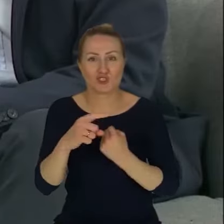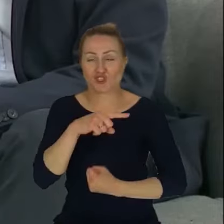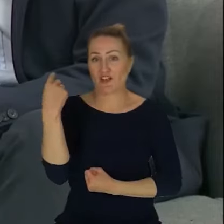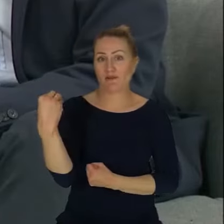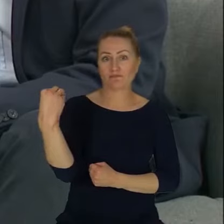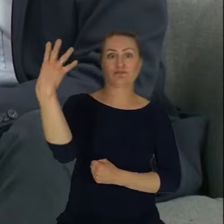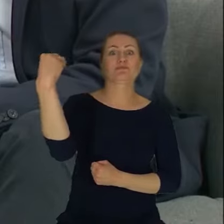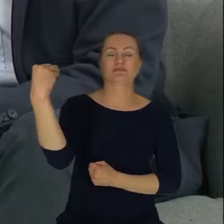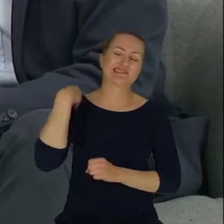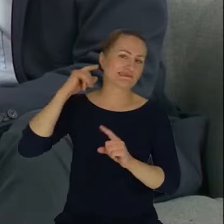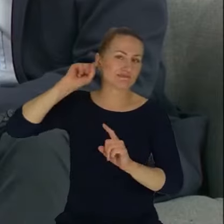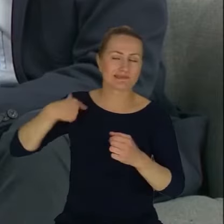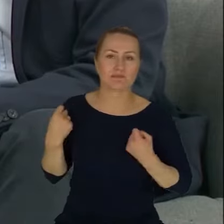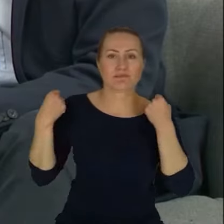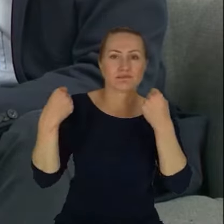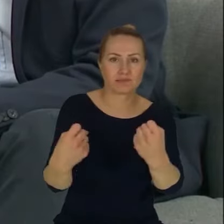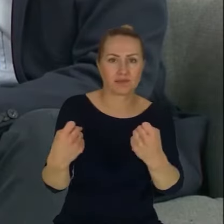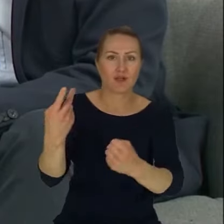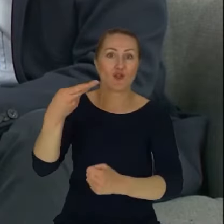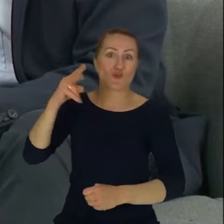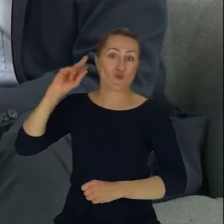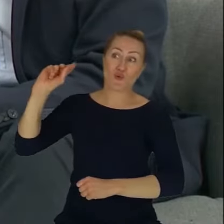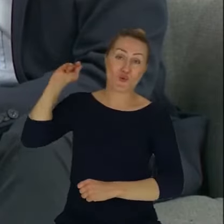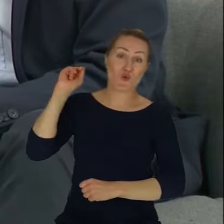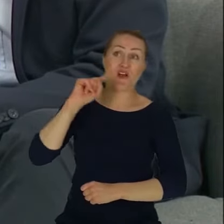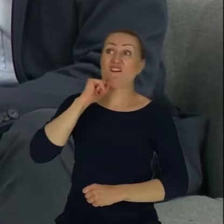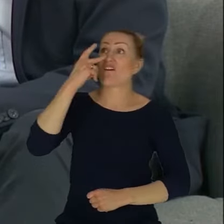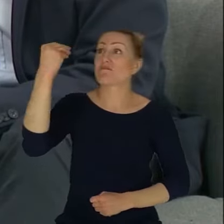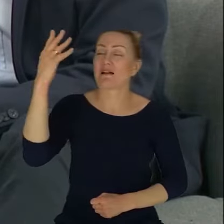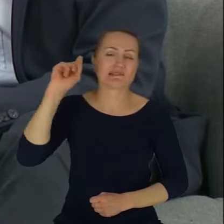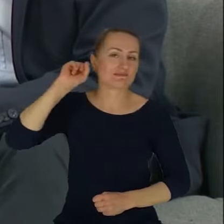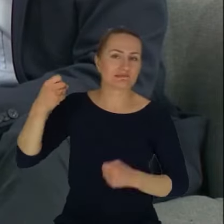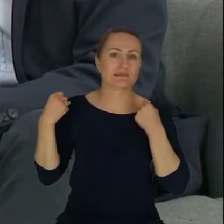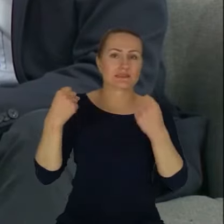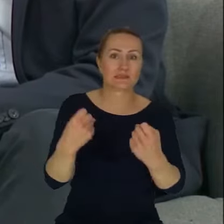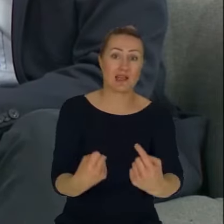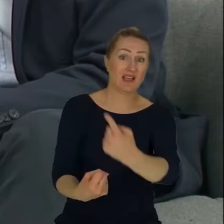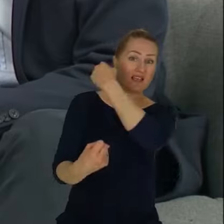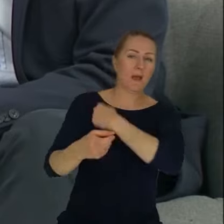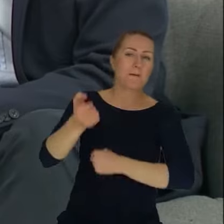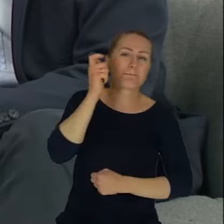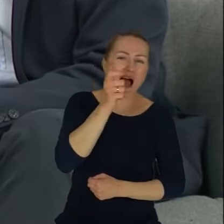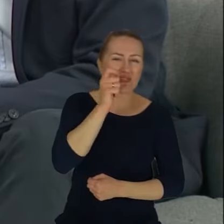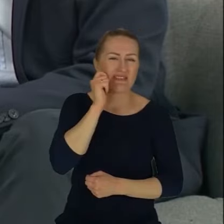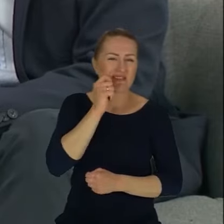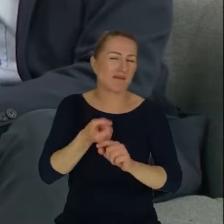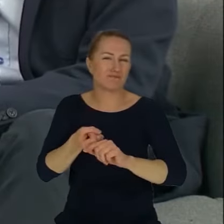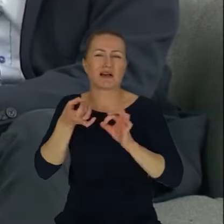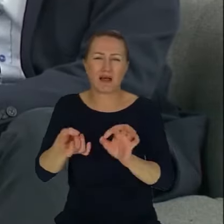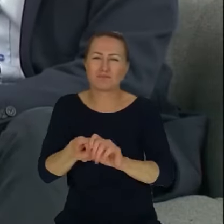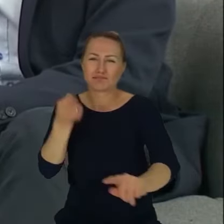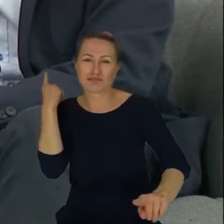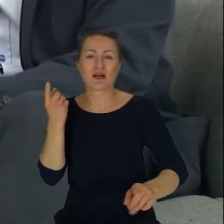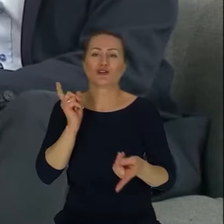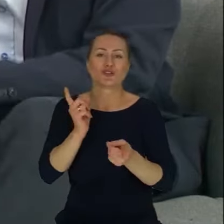I jedzie ktoś samochodem, przejeżdża na czerwonym świetle. Ten ktoś jest bandytą, piratem drogowym, mordercą. Ja się